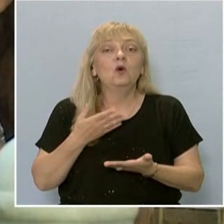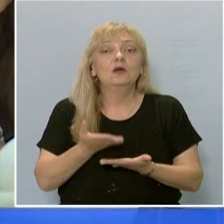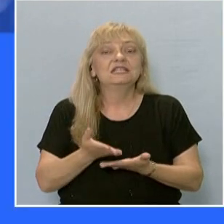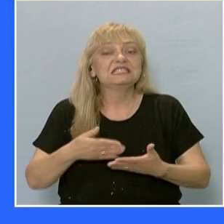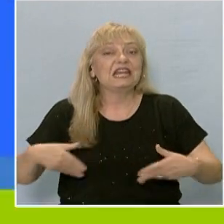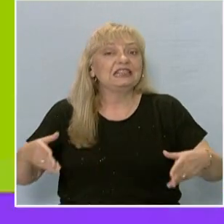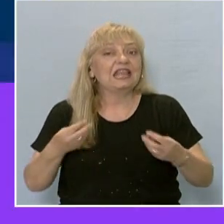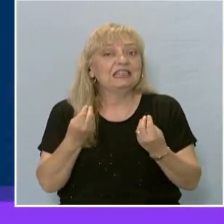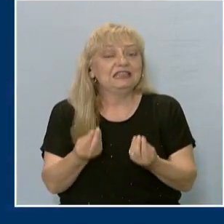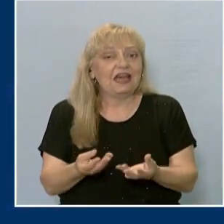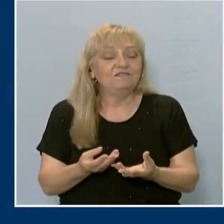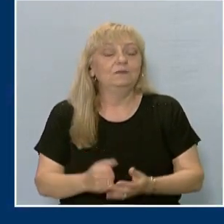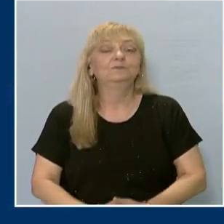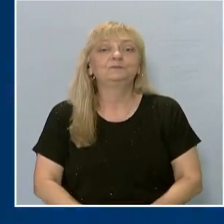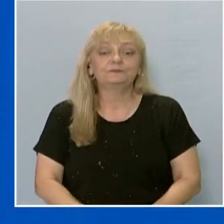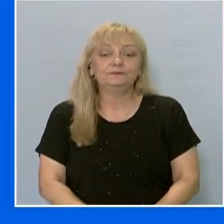важна.